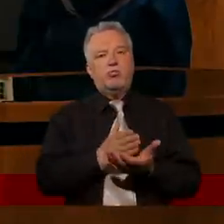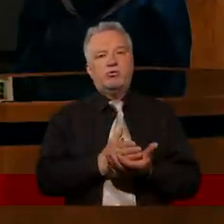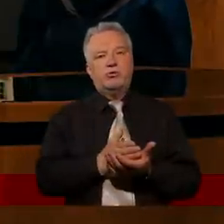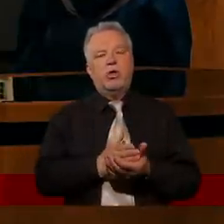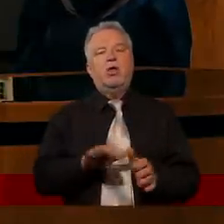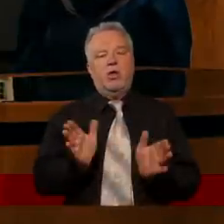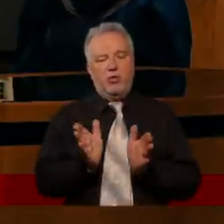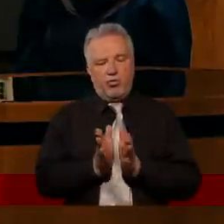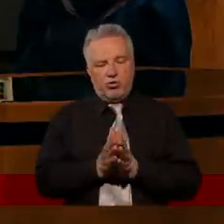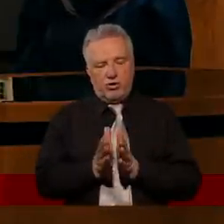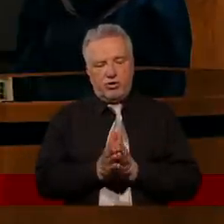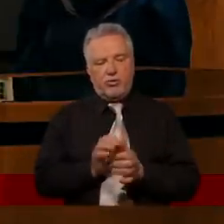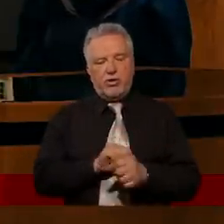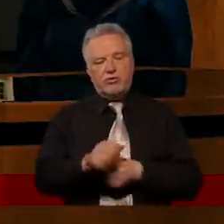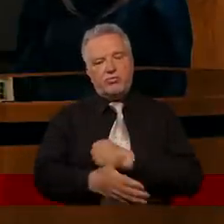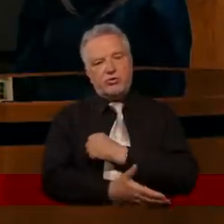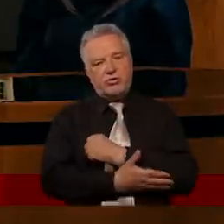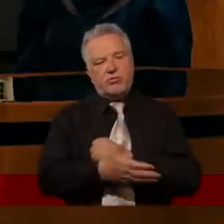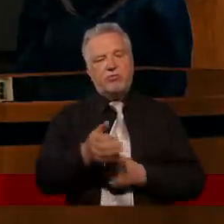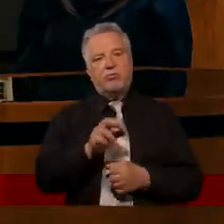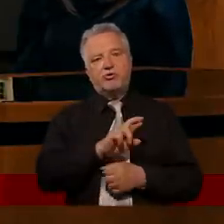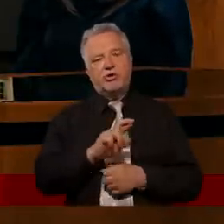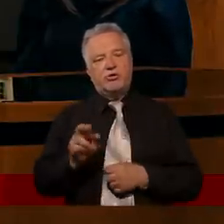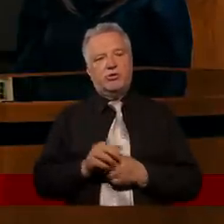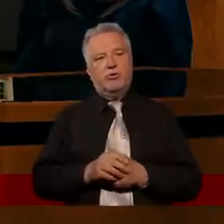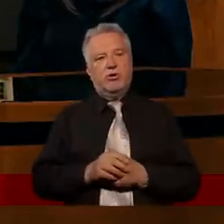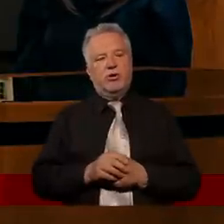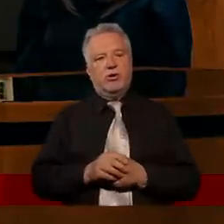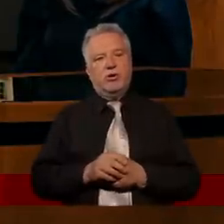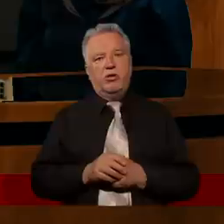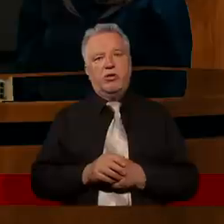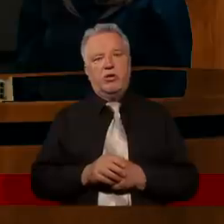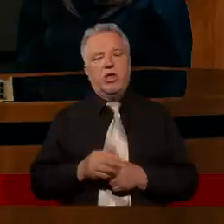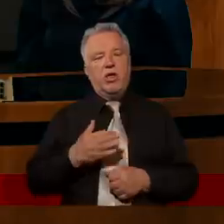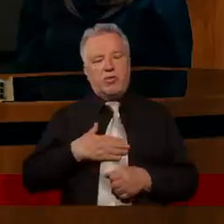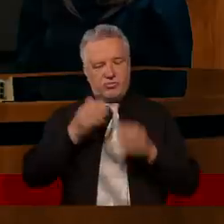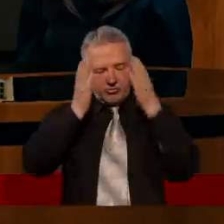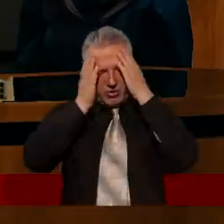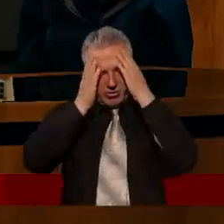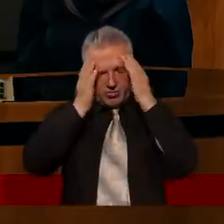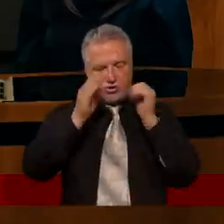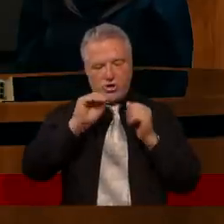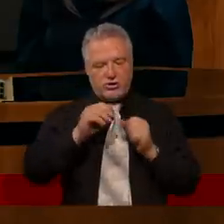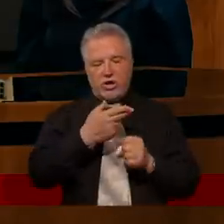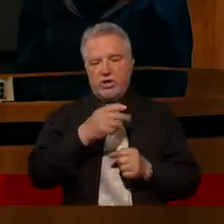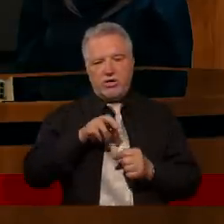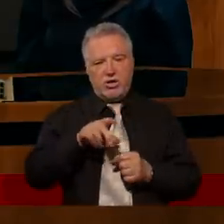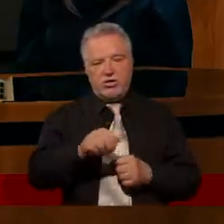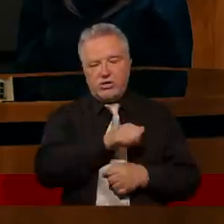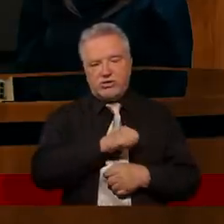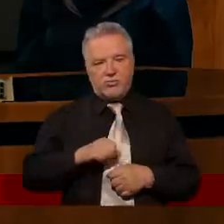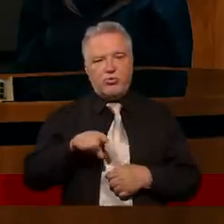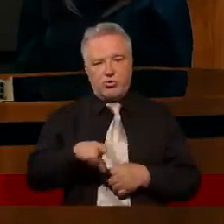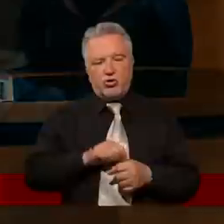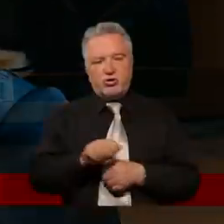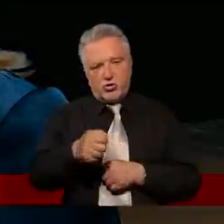No modlitwa, no to jest podstawowa kwestia i to jest... Myślę, że ta świadomość, że wtedy już nie idę sama, to jest klucz do